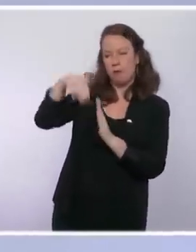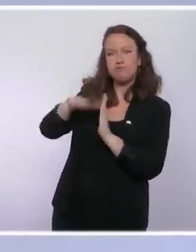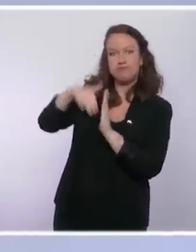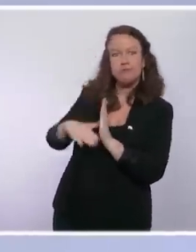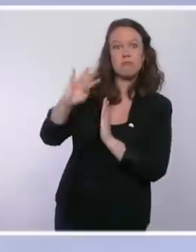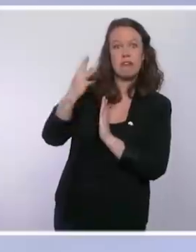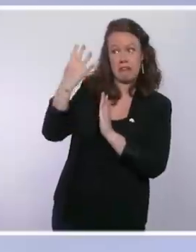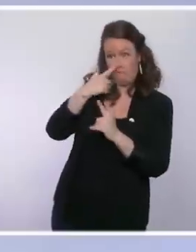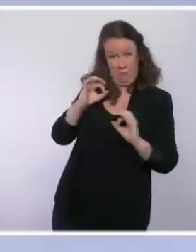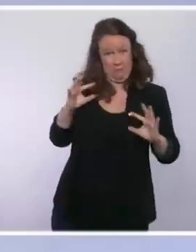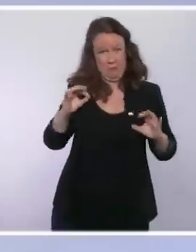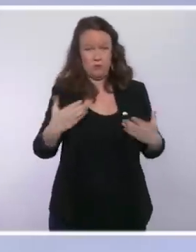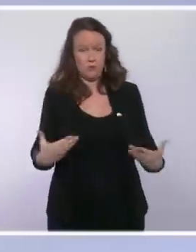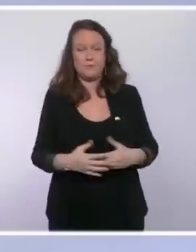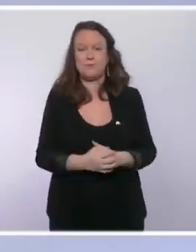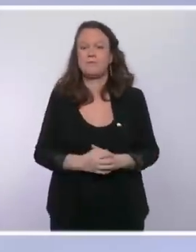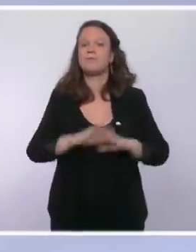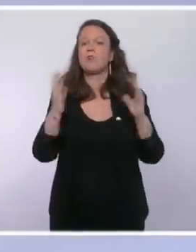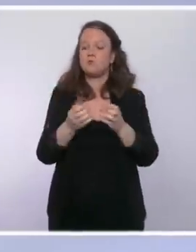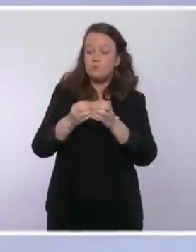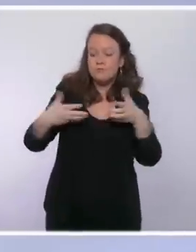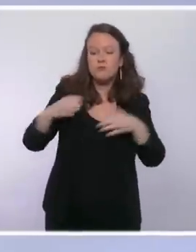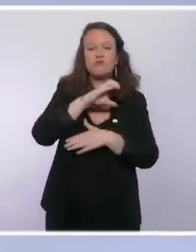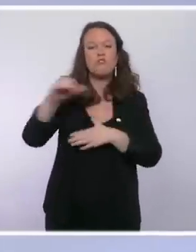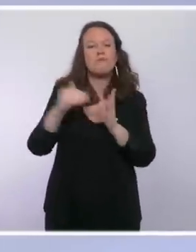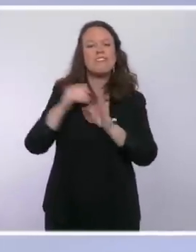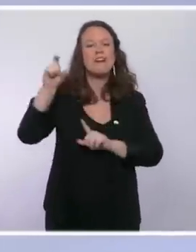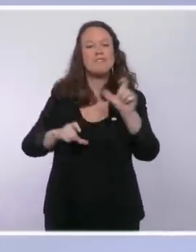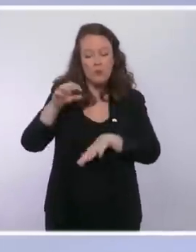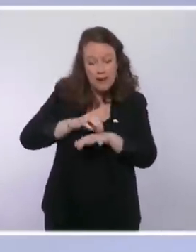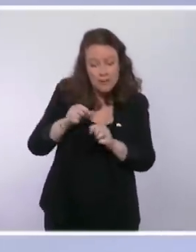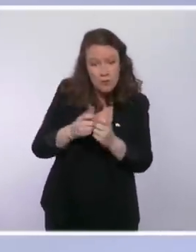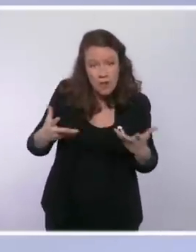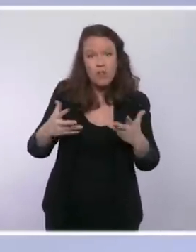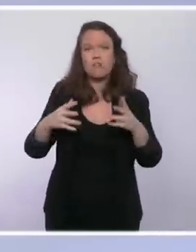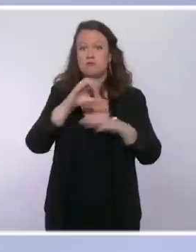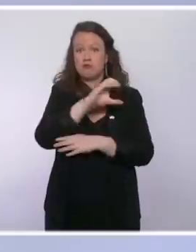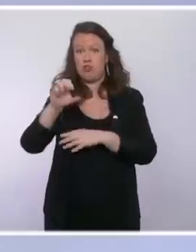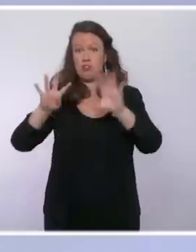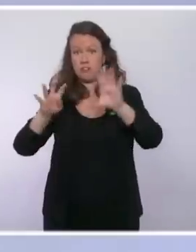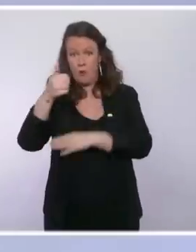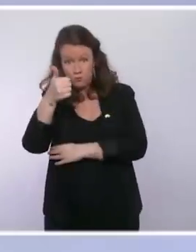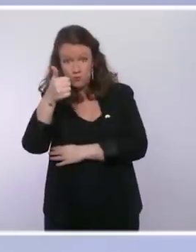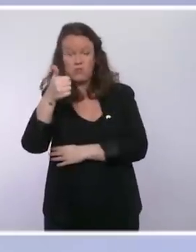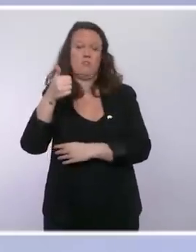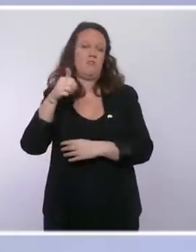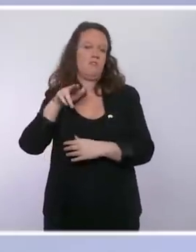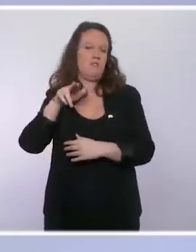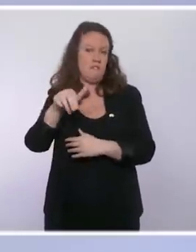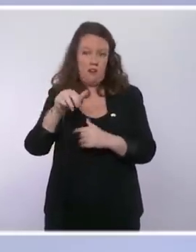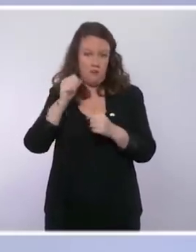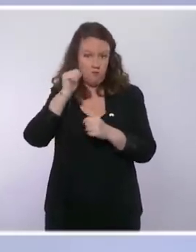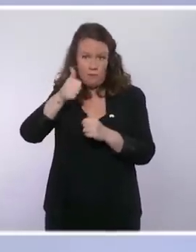nationale s'élève à 191 pour 100 000 habitants et devrait dépasser les 200 d'ici demain ou après-demain. Il est